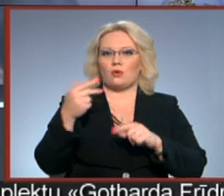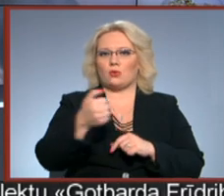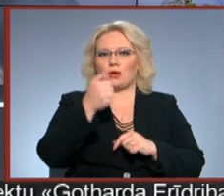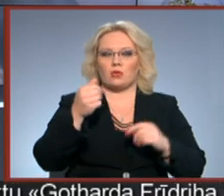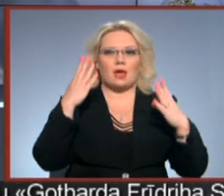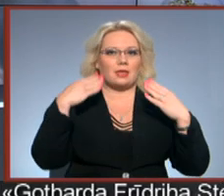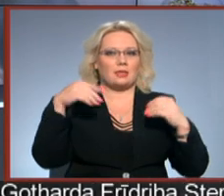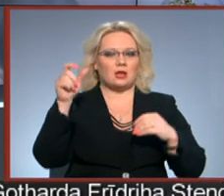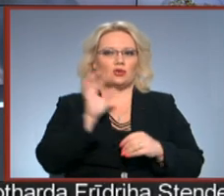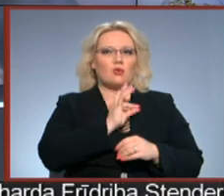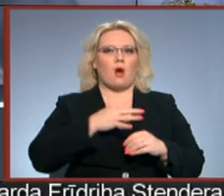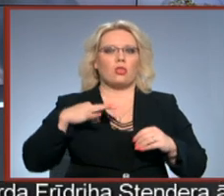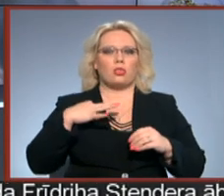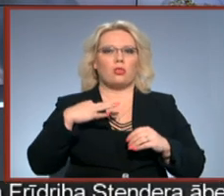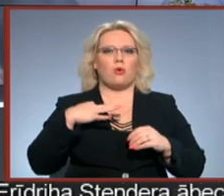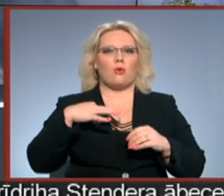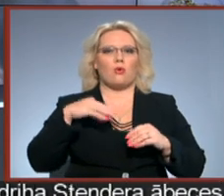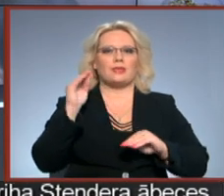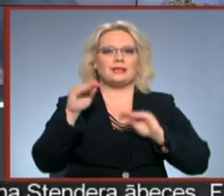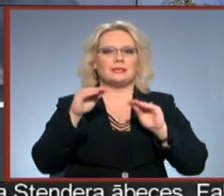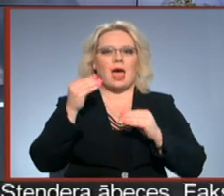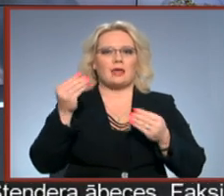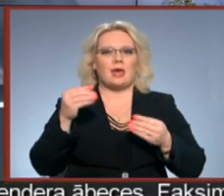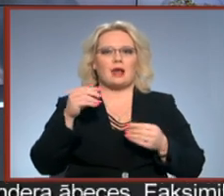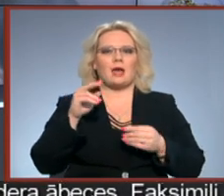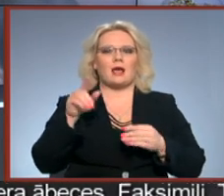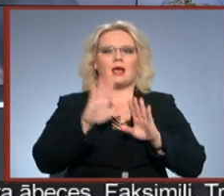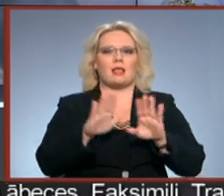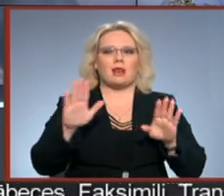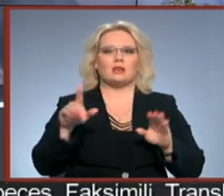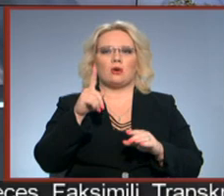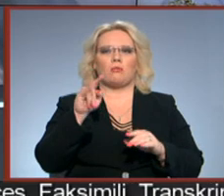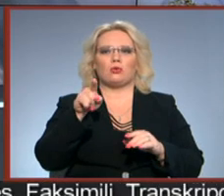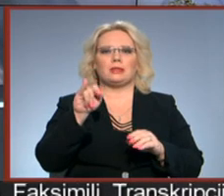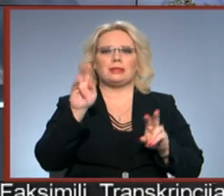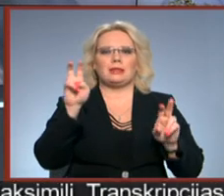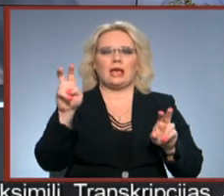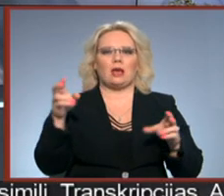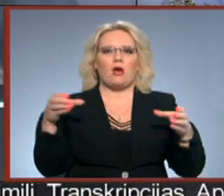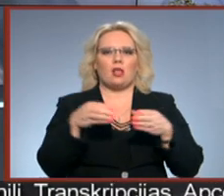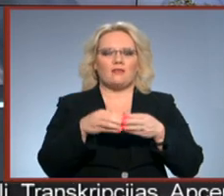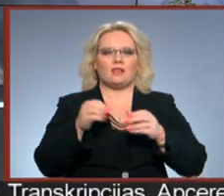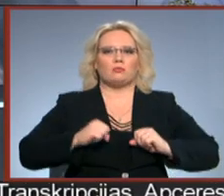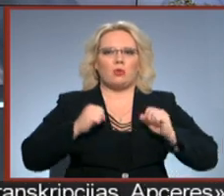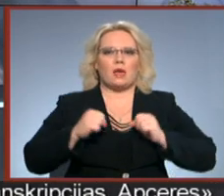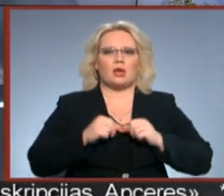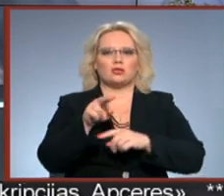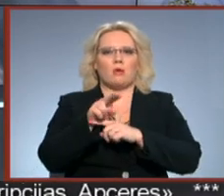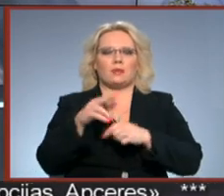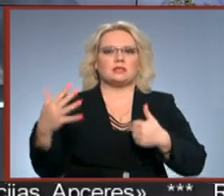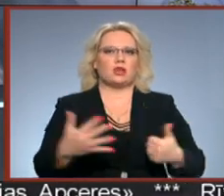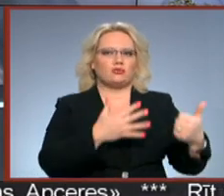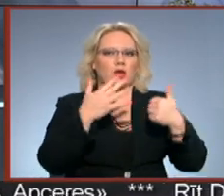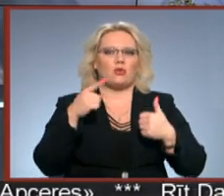Nīderlandiešu rotu dizaineri Tedu Notenu galerijas putī kolektīvas pulējās numedīt sešus gadus. Līdz beidzot šie centieni ir